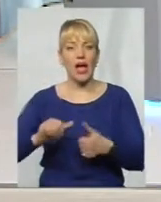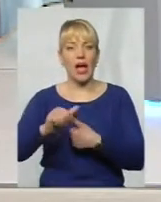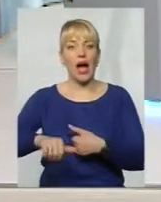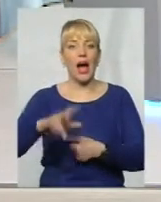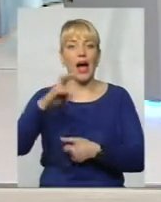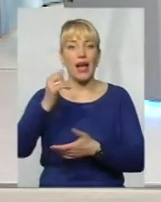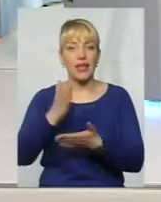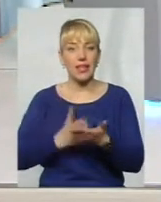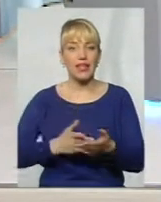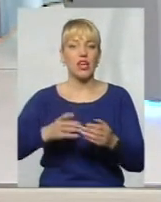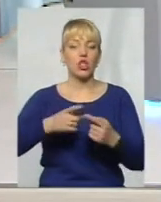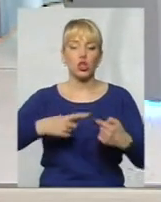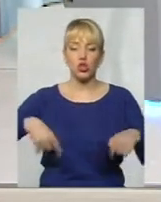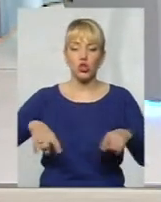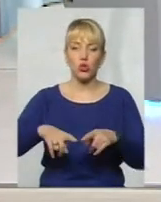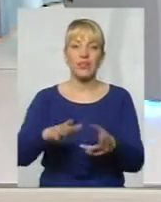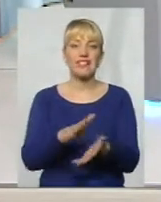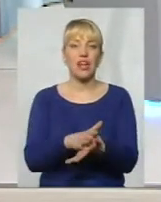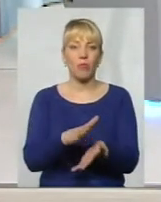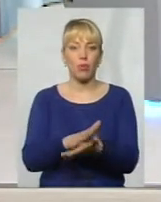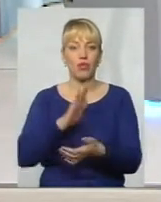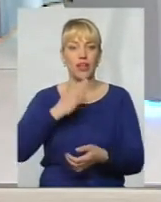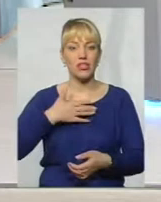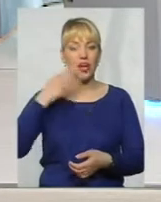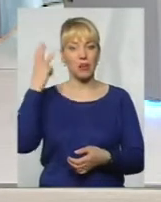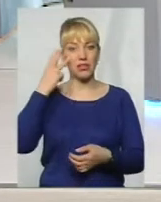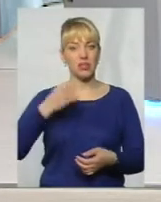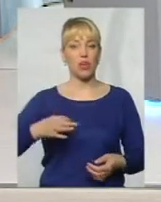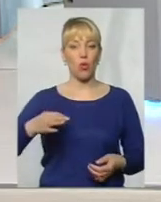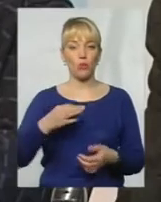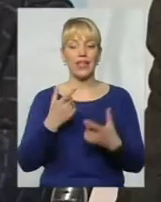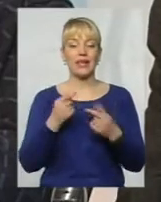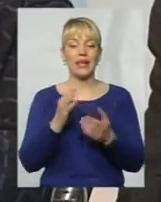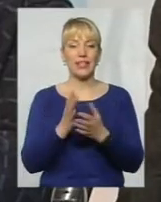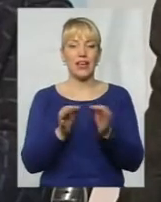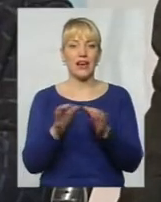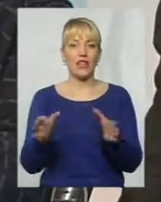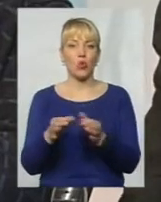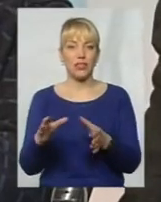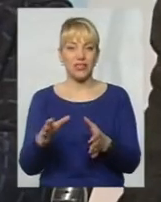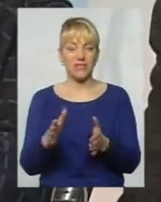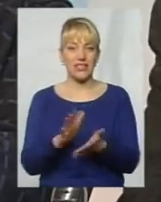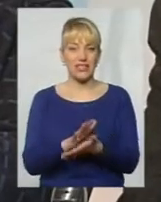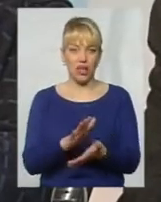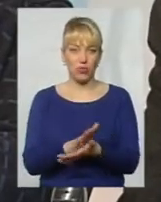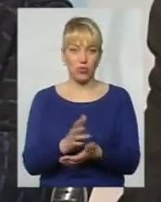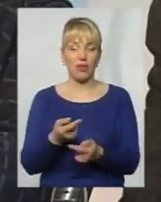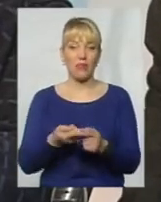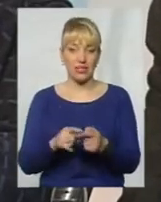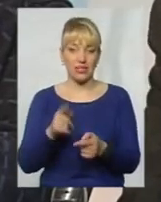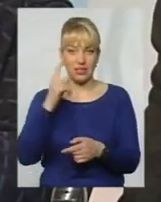реактивного забруднення, в тому числі, в нашій Кмельницькій області, території, які теж мають реактивне забруднення. Ми це знаємо. Але зараз ми говоримо